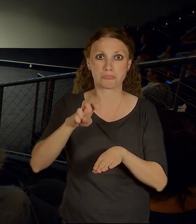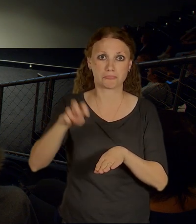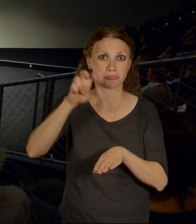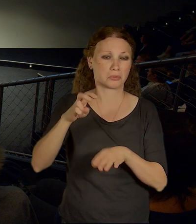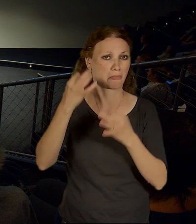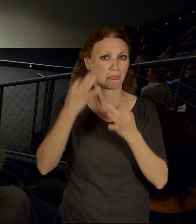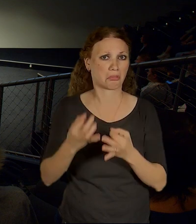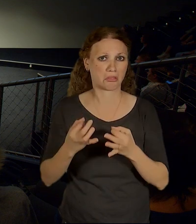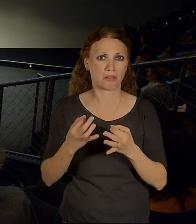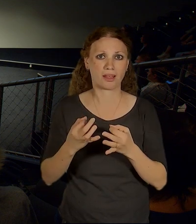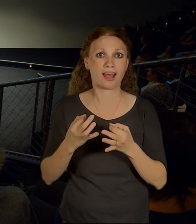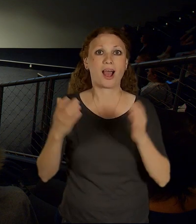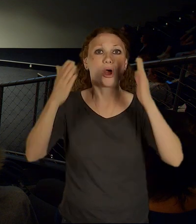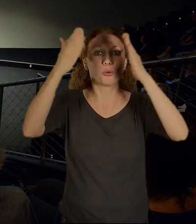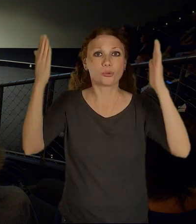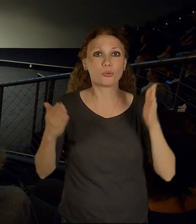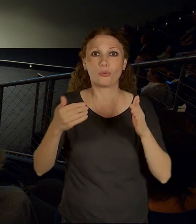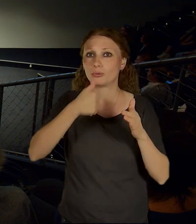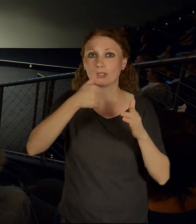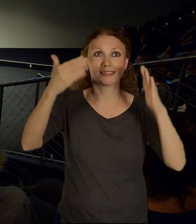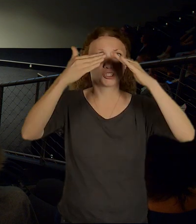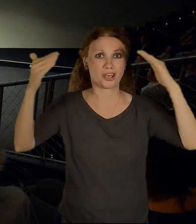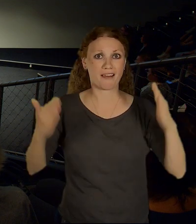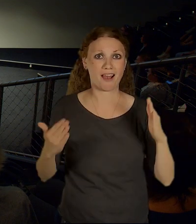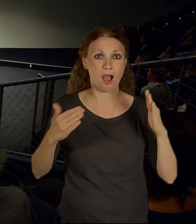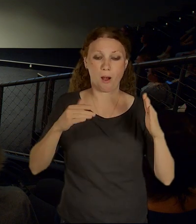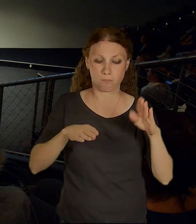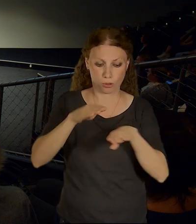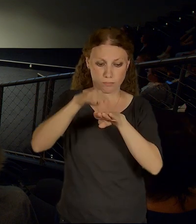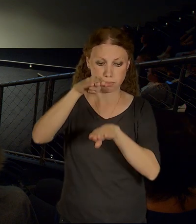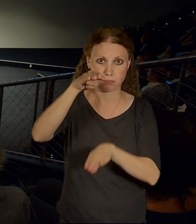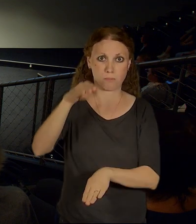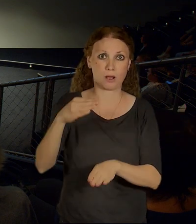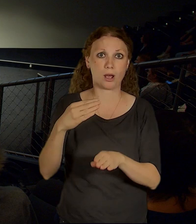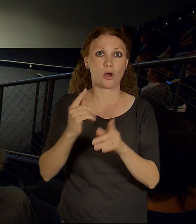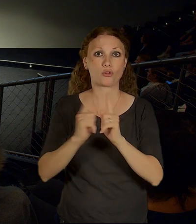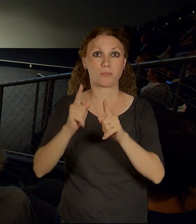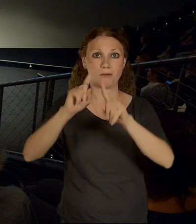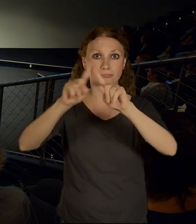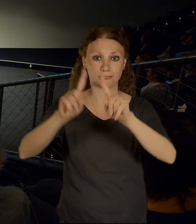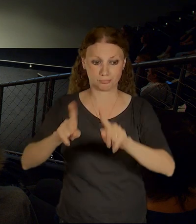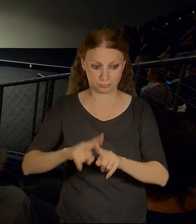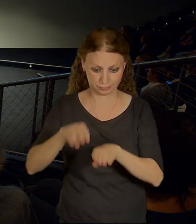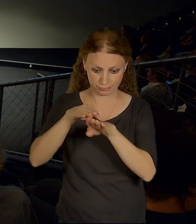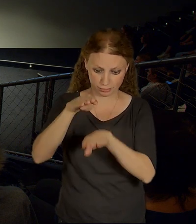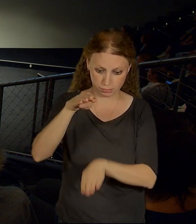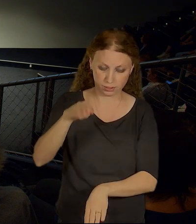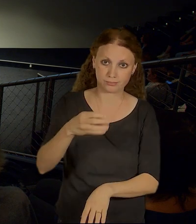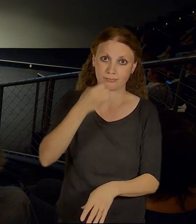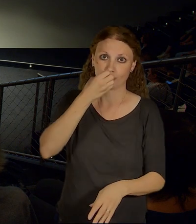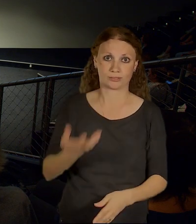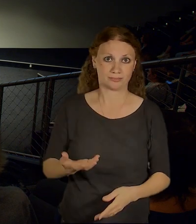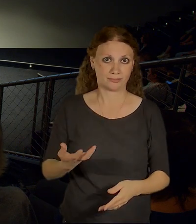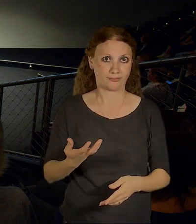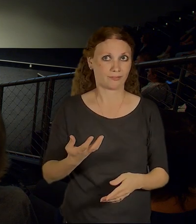komfortný a nevylezou přitom ani z baráku, nezmoknou prostě. A říkali jsme si, no co víc může lidi motivovat pro